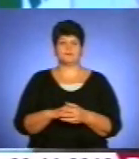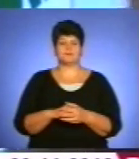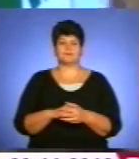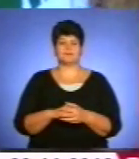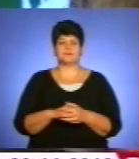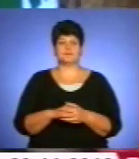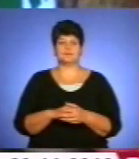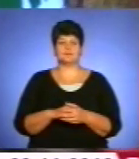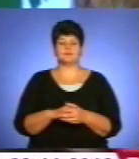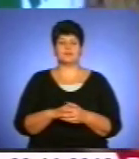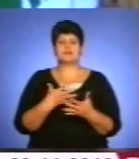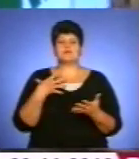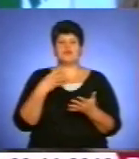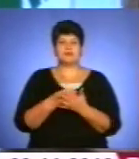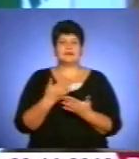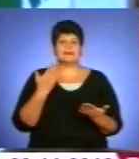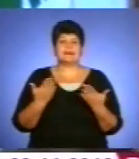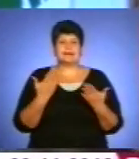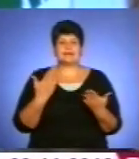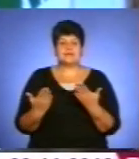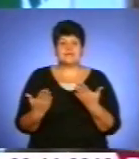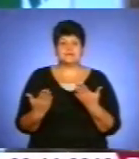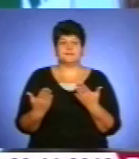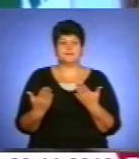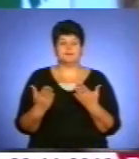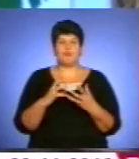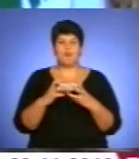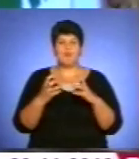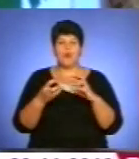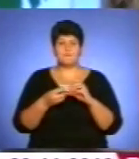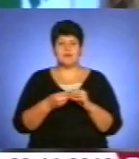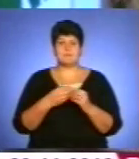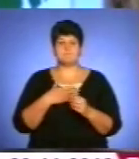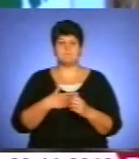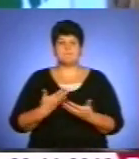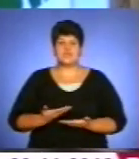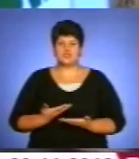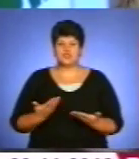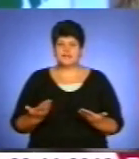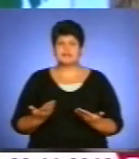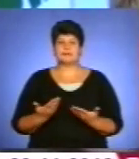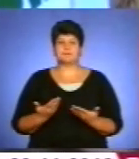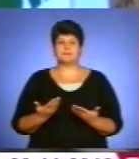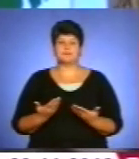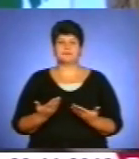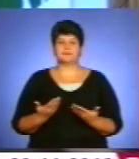психологічні свої, якісь такі проблеми пережити. Також і